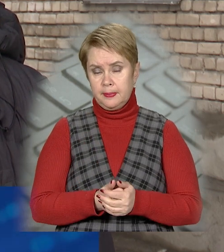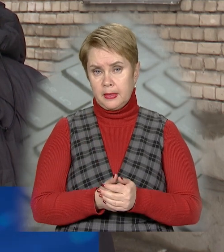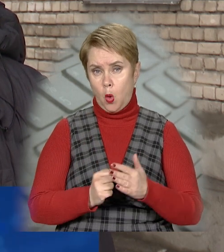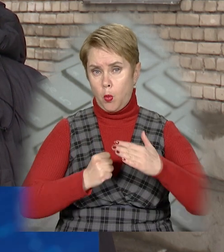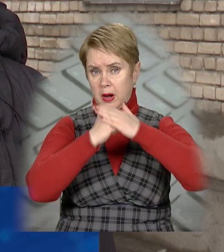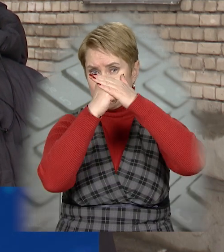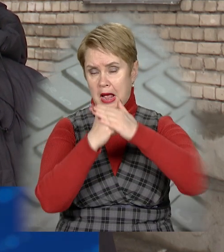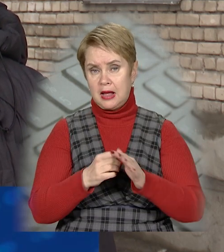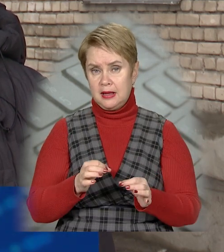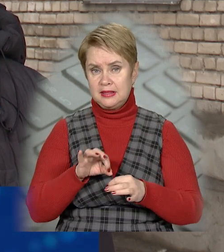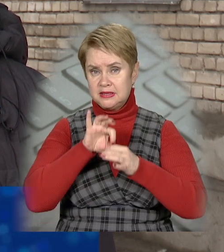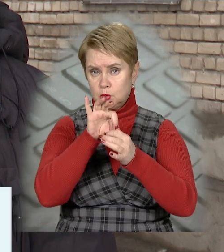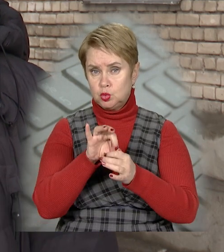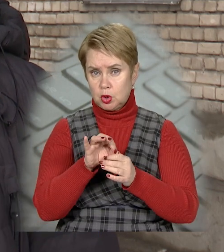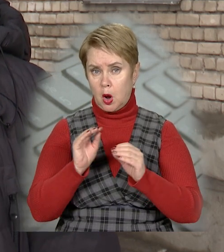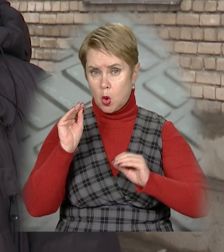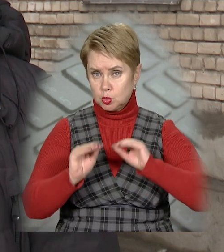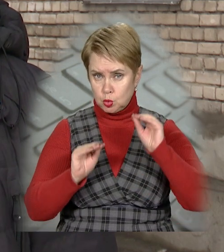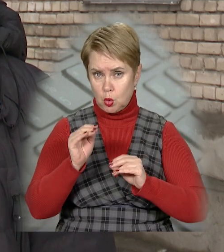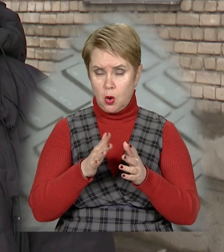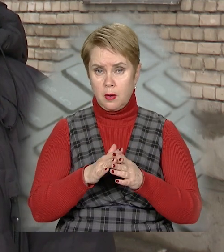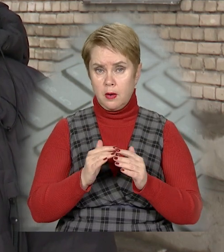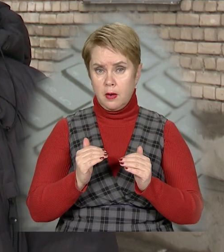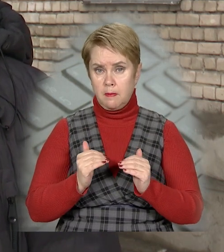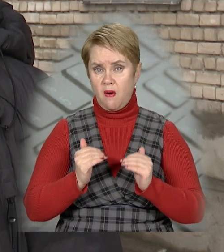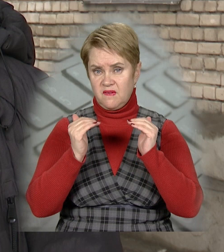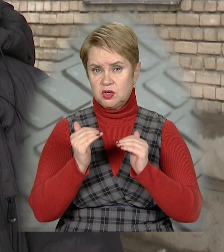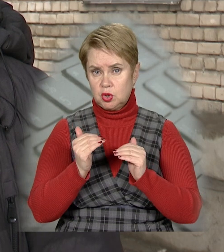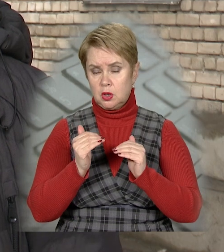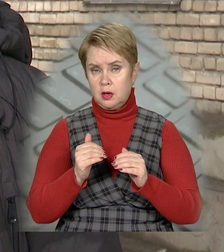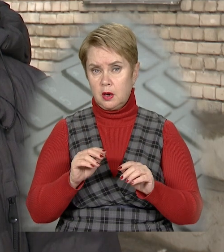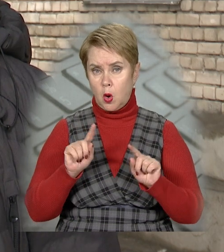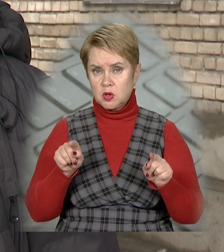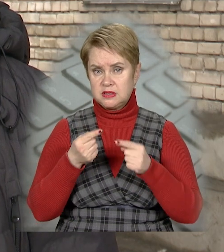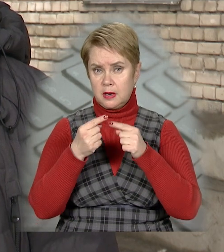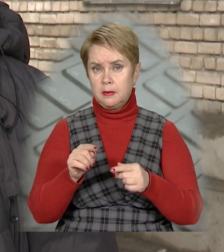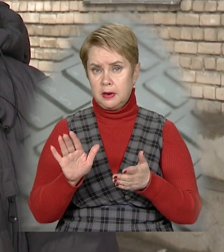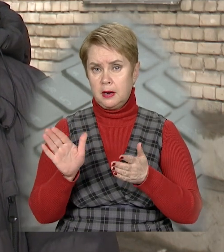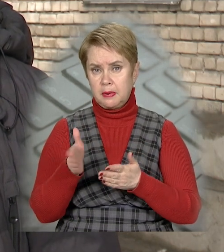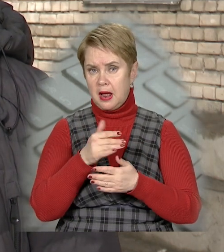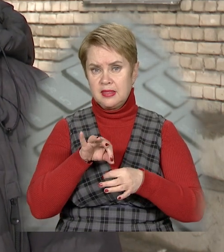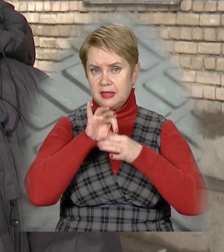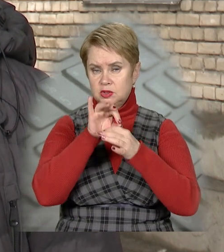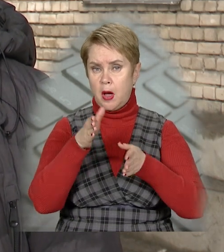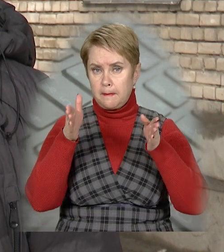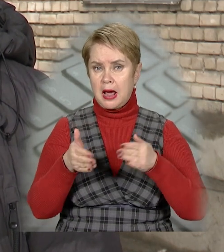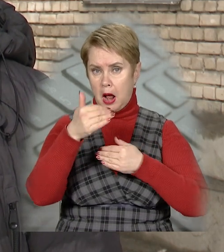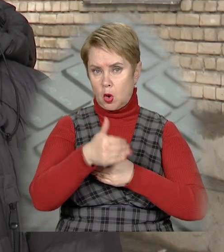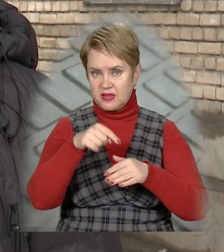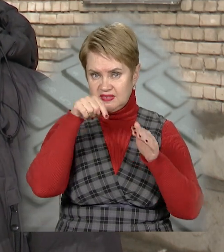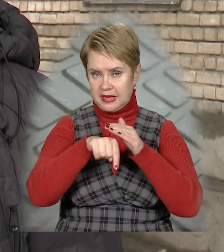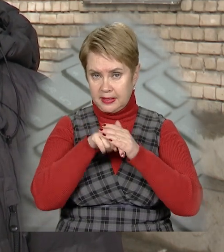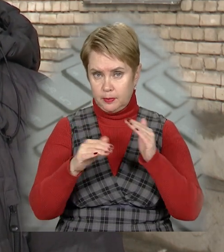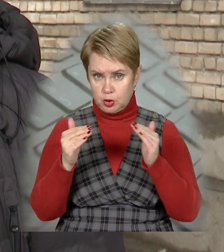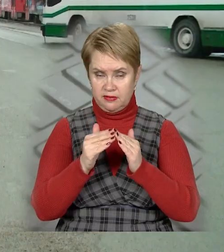переопирання несучих конструкцій. І для полегшення конструктиву були прибрані ненесучі перегородки